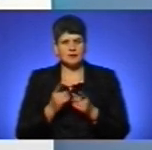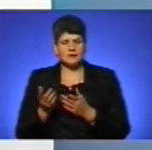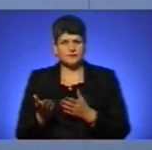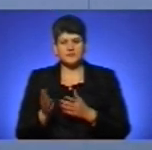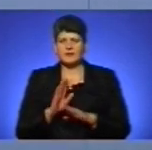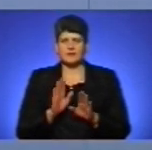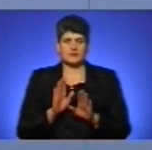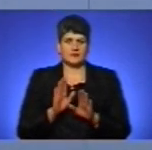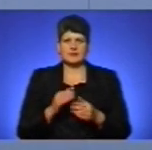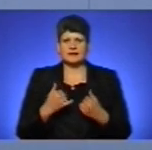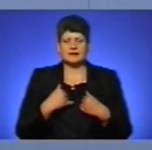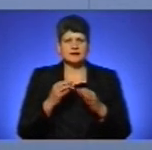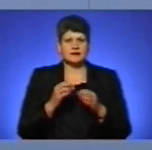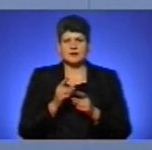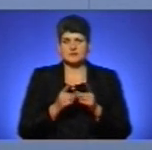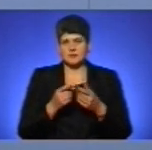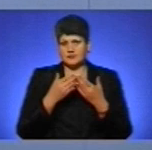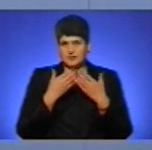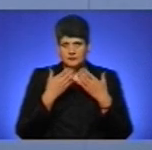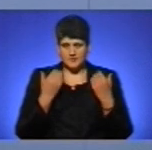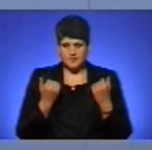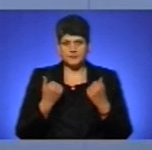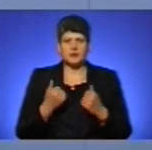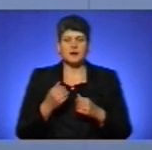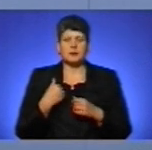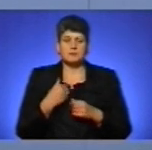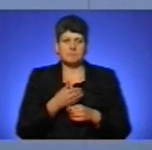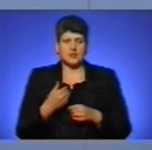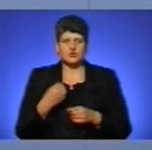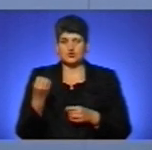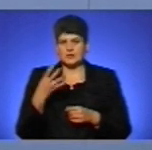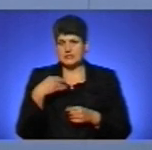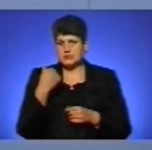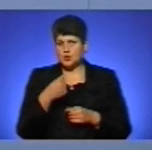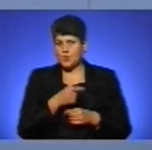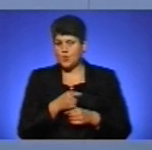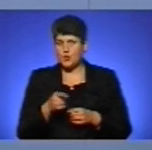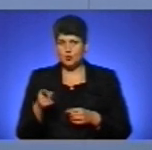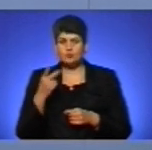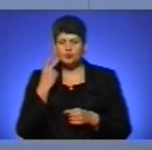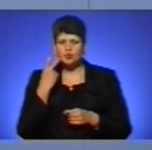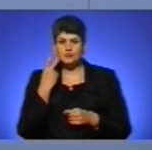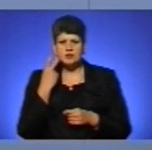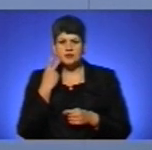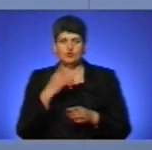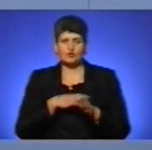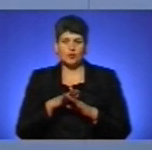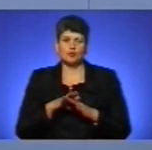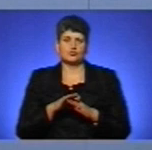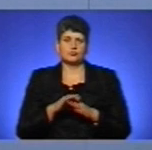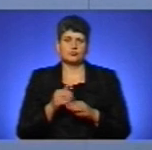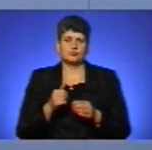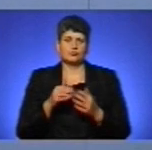Ні, для нас ніяких змін немає, тому що ми з 2014 року постійна частина виконує бойові завдання.